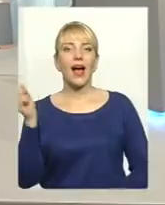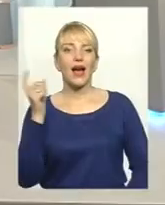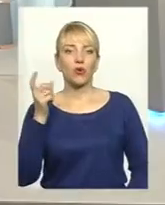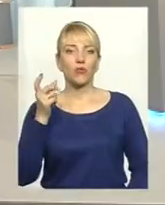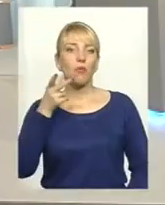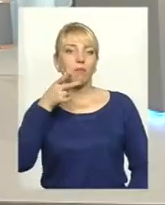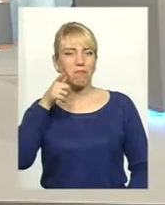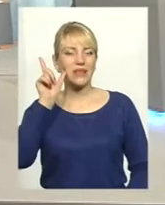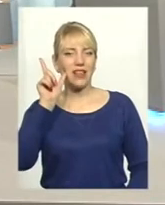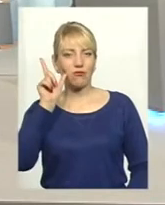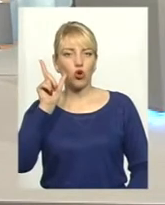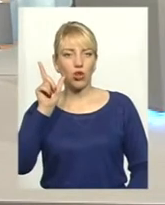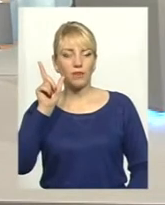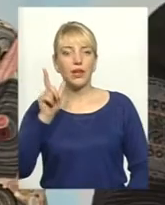вчора.